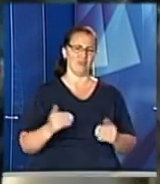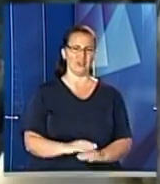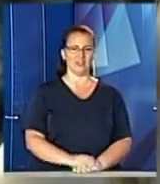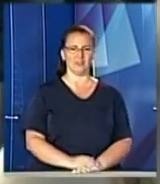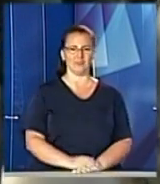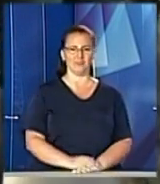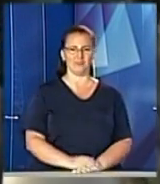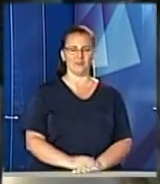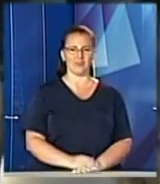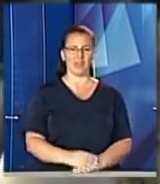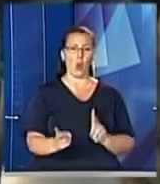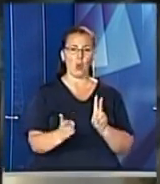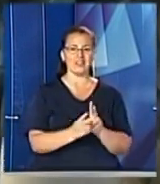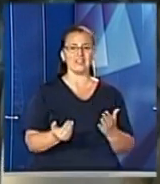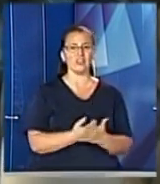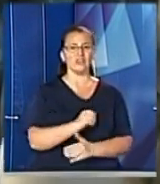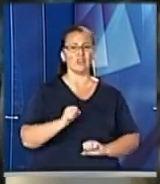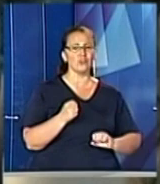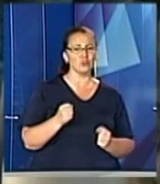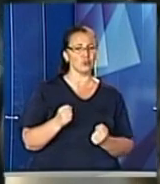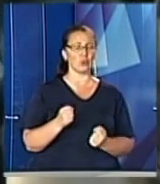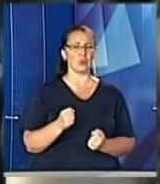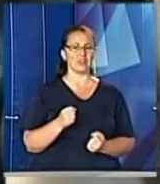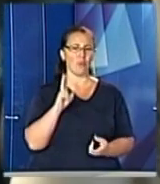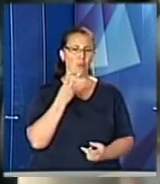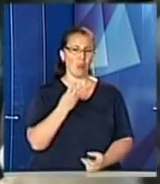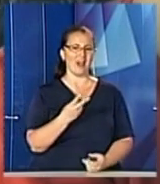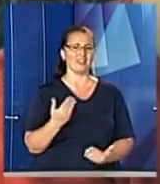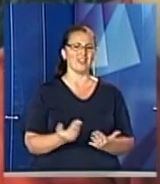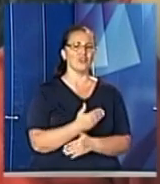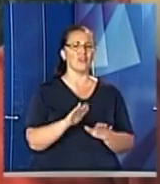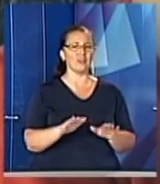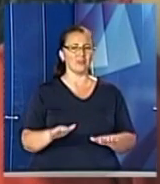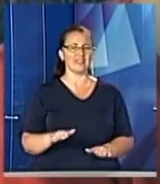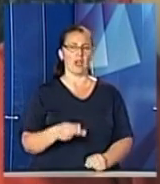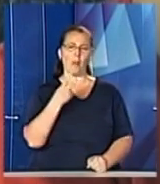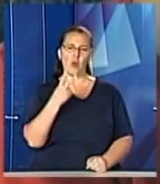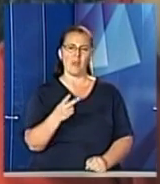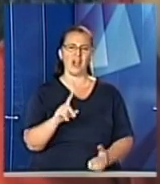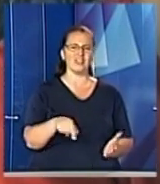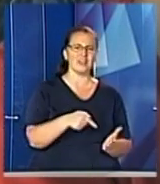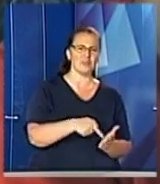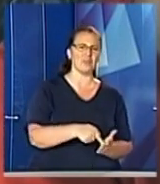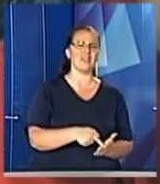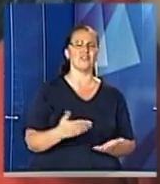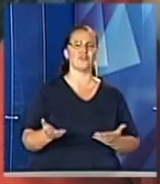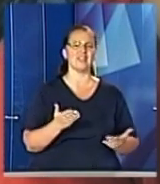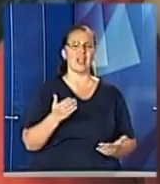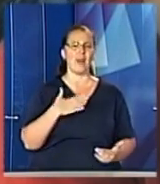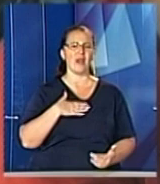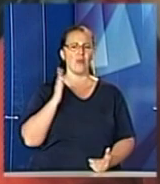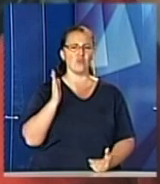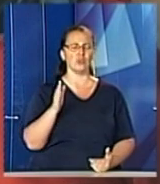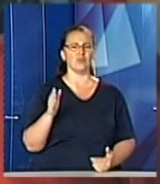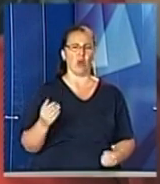Достати нових друзів, побачити нові місця. Побачити місто, де ми будемо